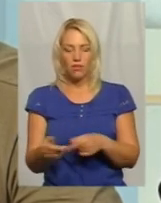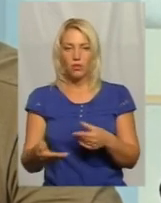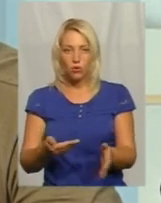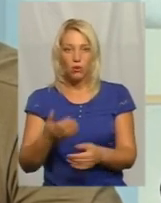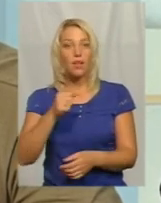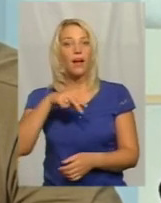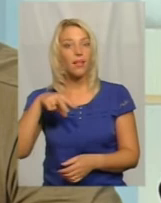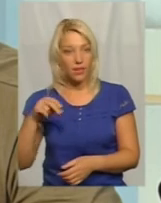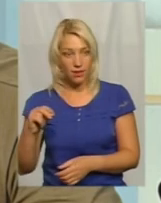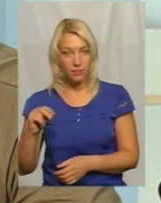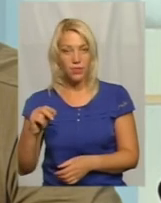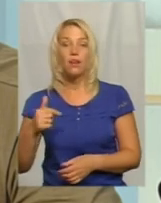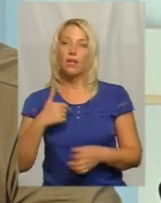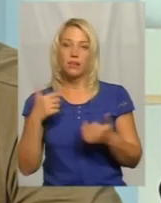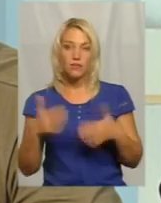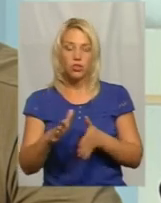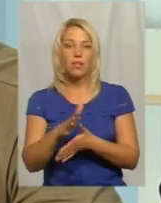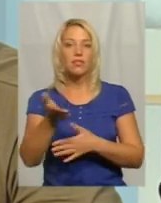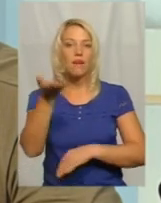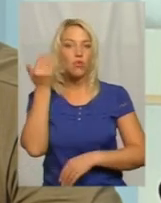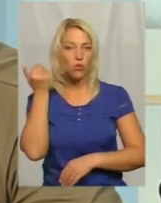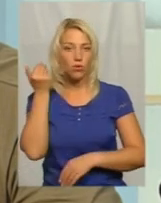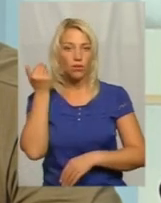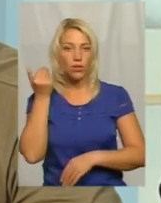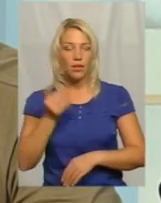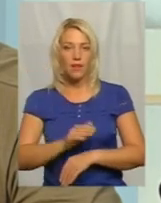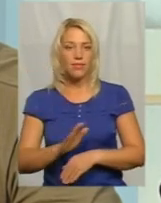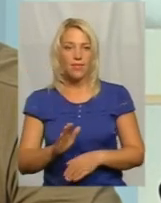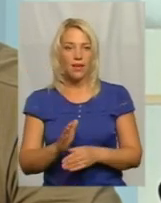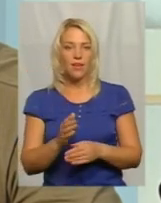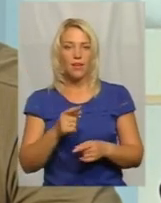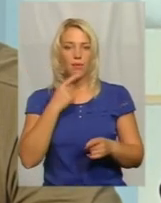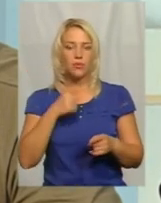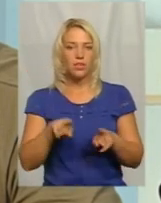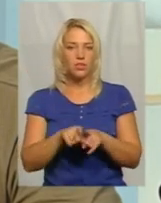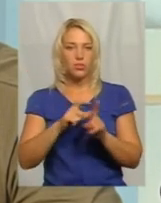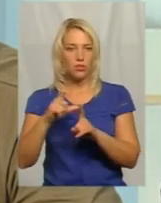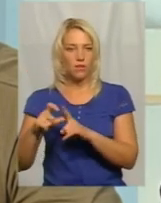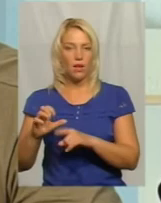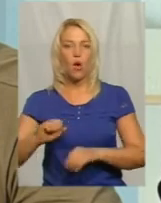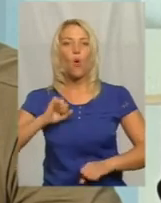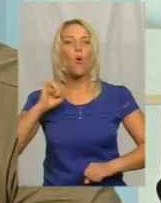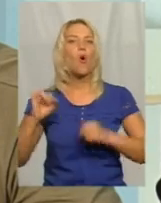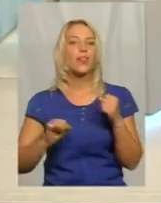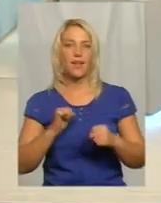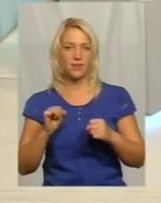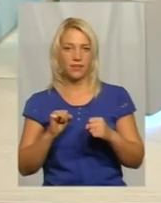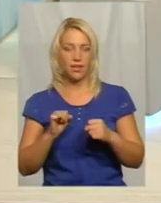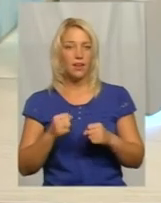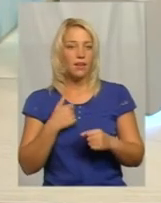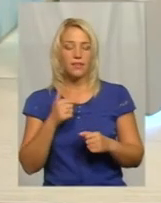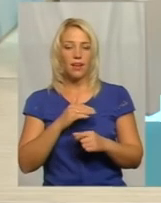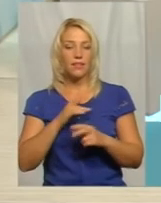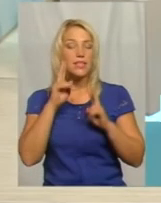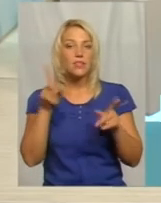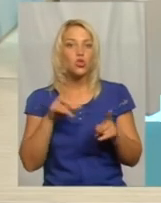я вже давно не апелюю такими словами, колеги. Бо я не знаю, що